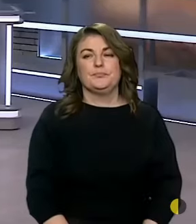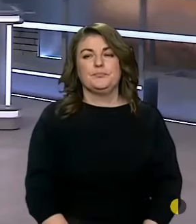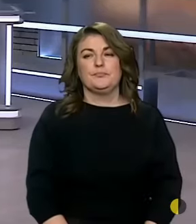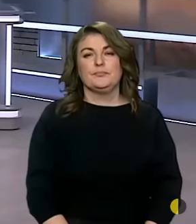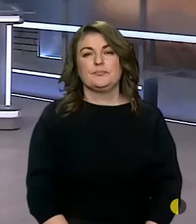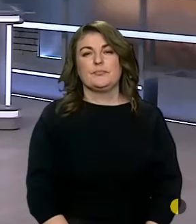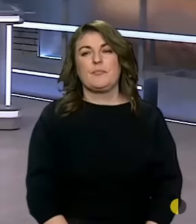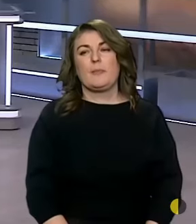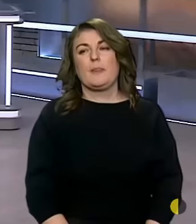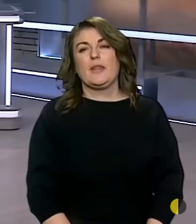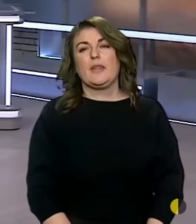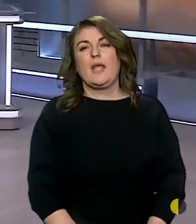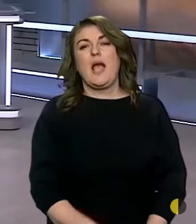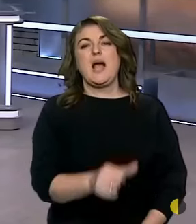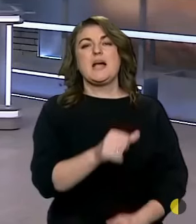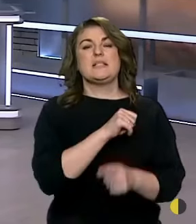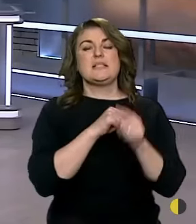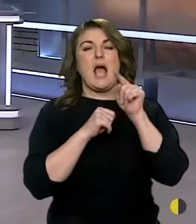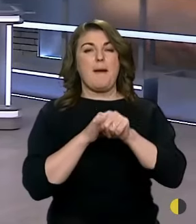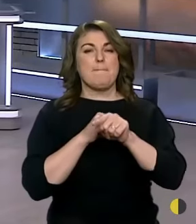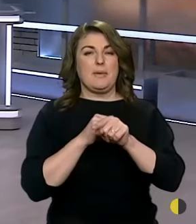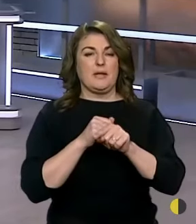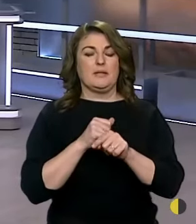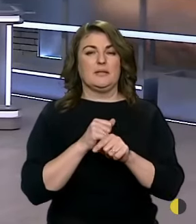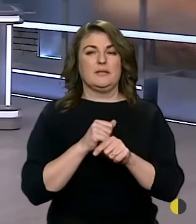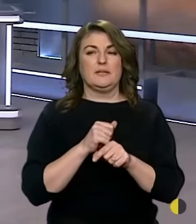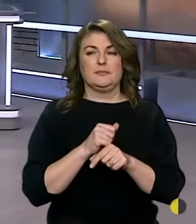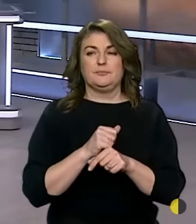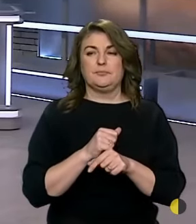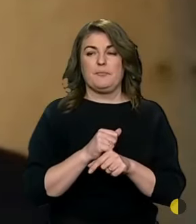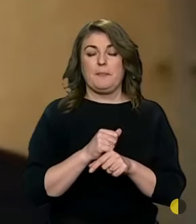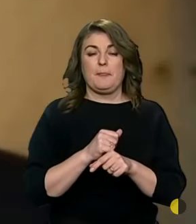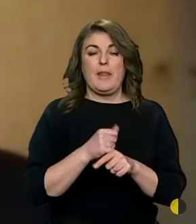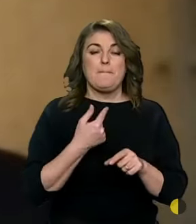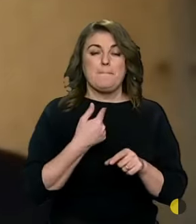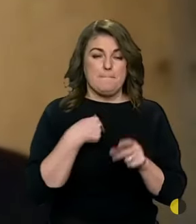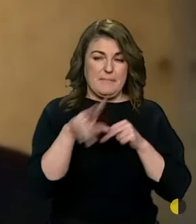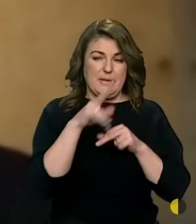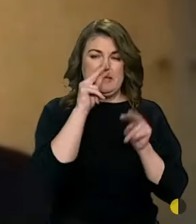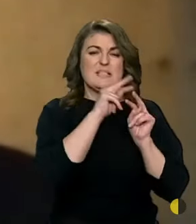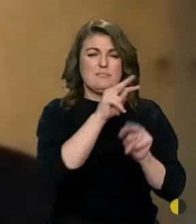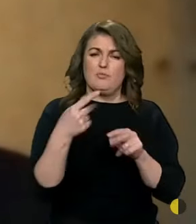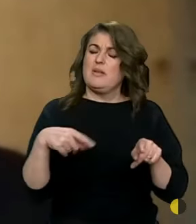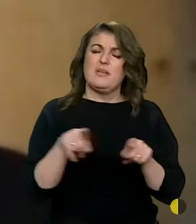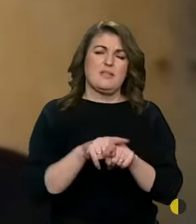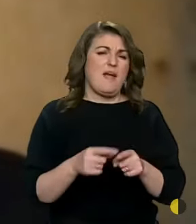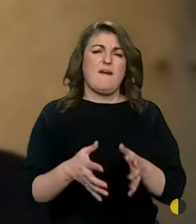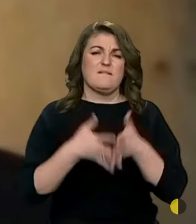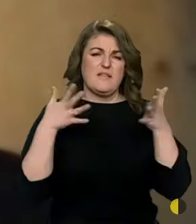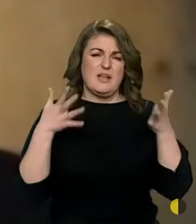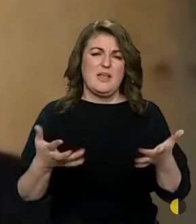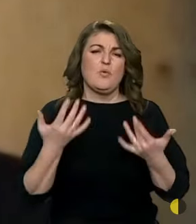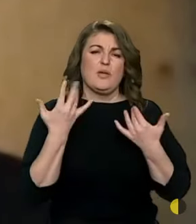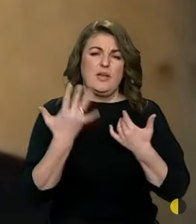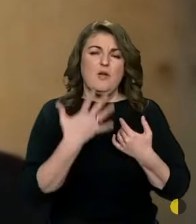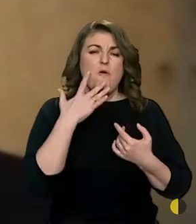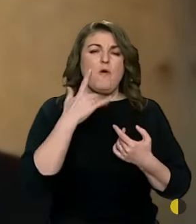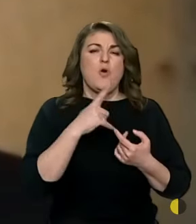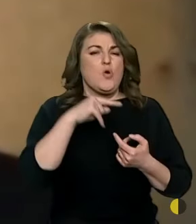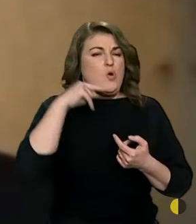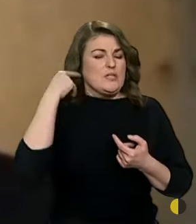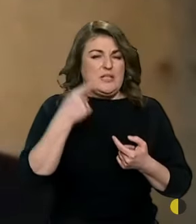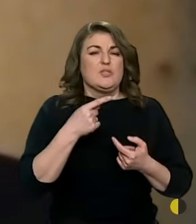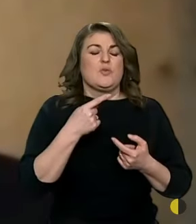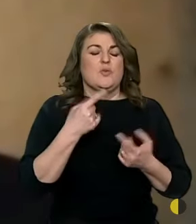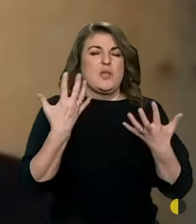Ну, саме ми спостерігаємо і так велику кількість російської техніки, зокрема